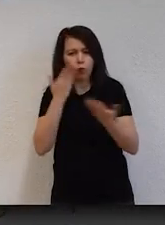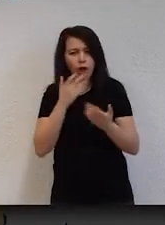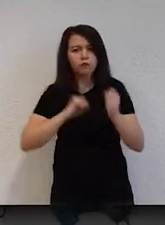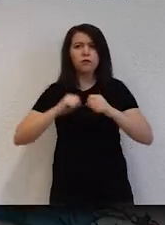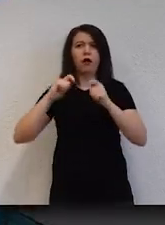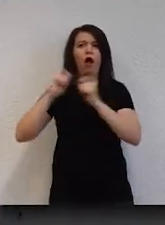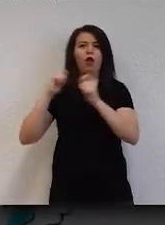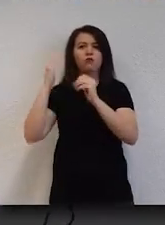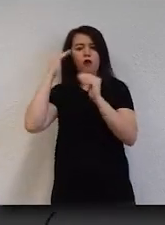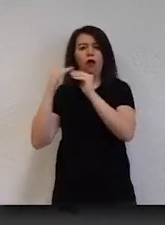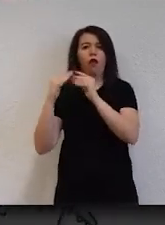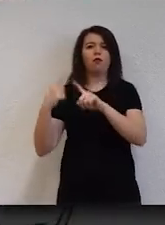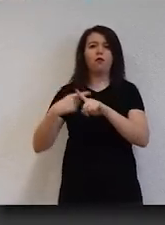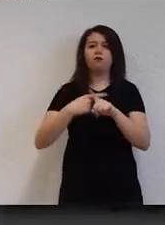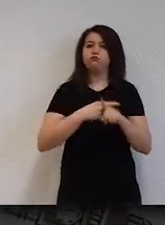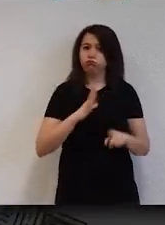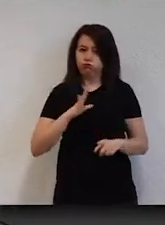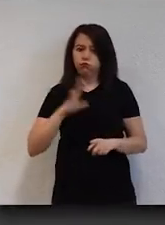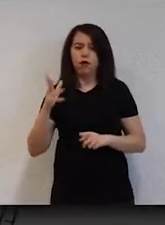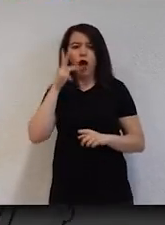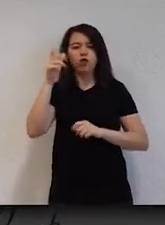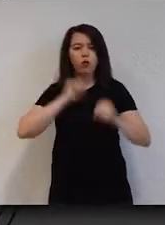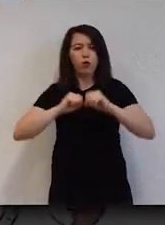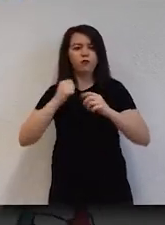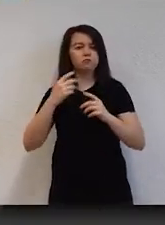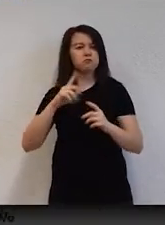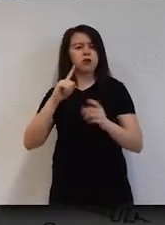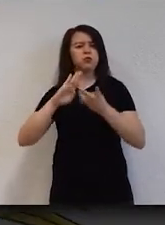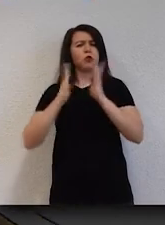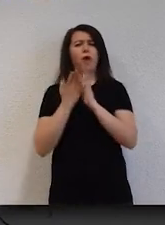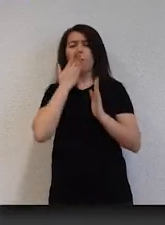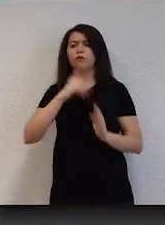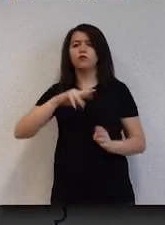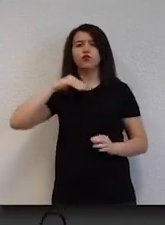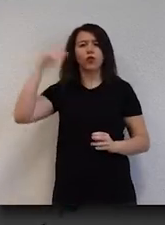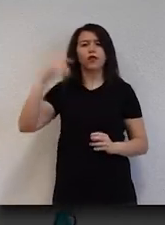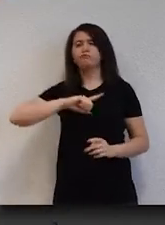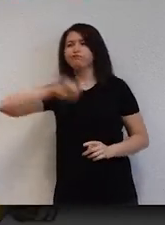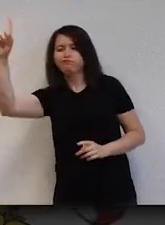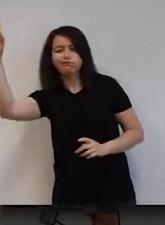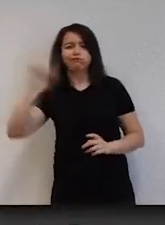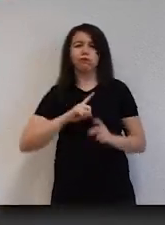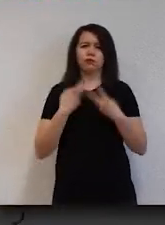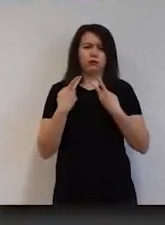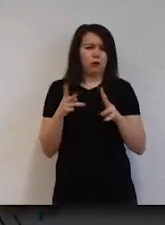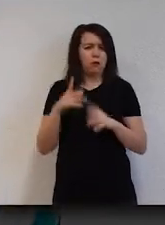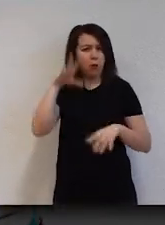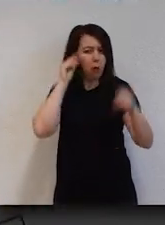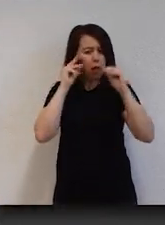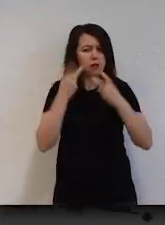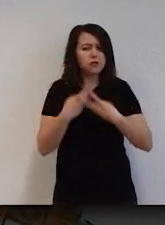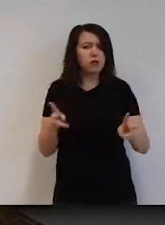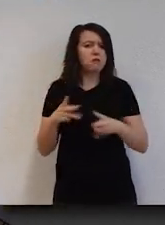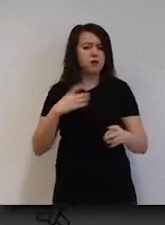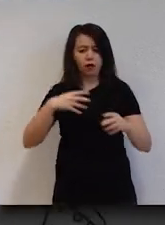birçok üniversite ile anlaşması bulunmaktadır. Hacettepe'deki yaşamınızın bir döneminde bu üniversitelerde öğrencilik deneyimi